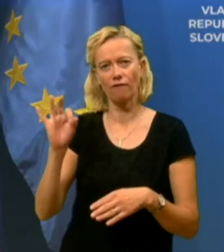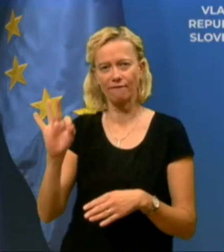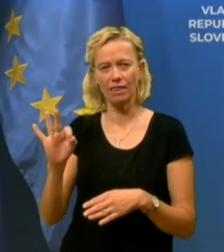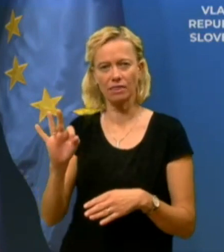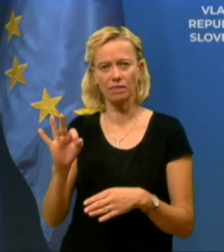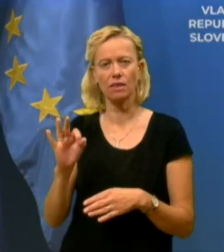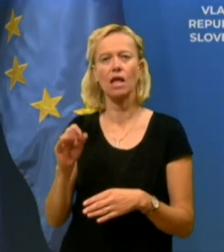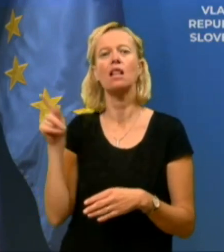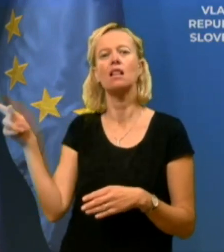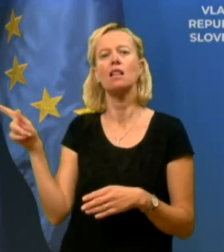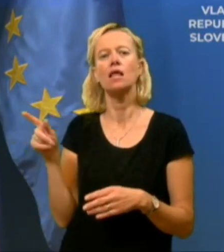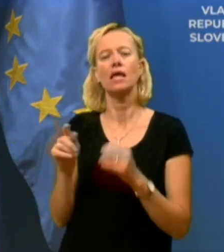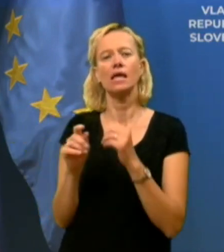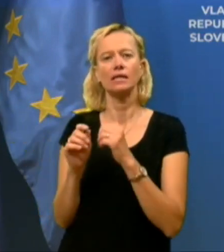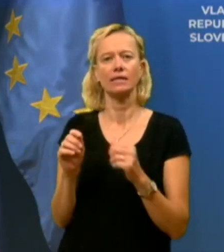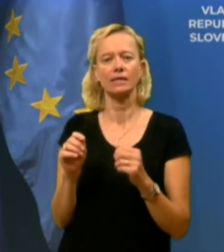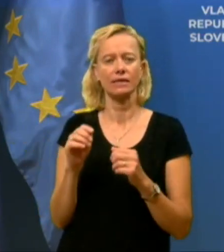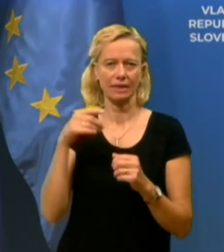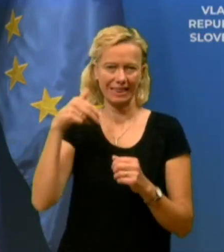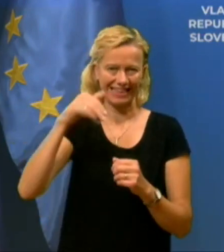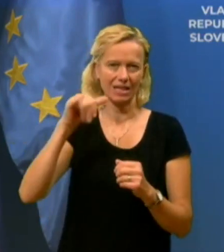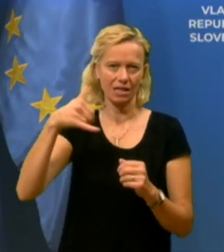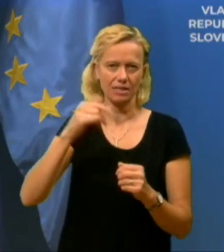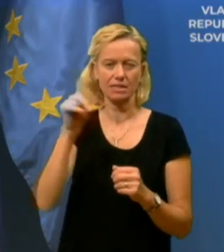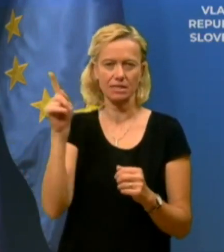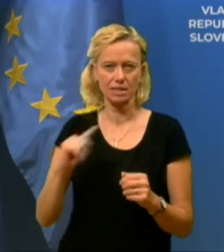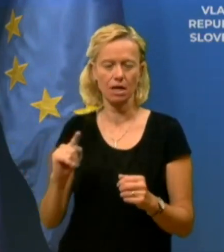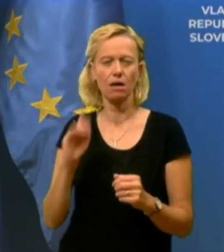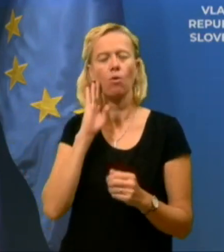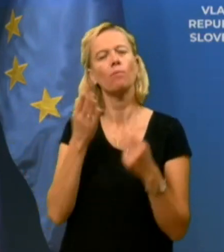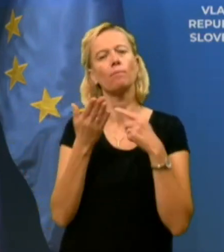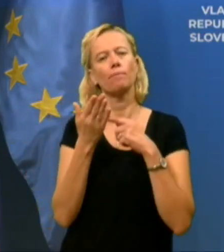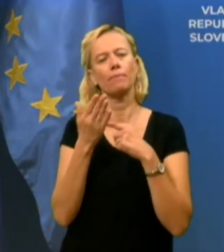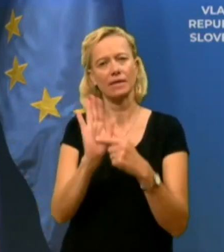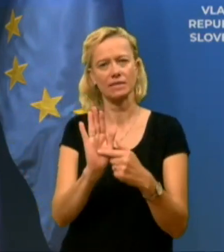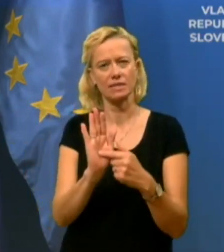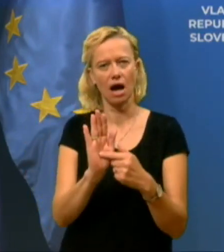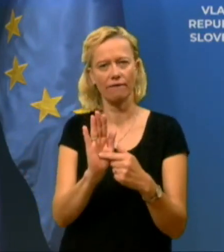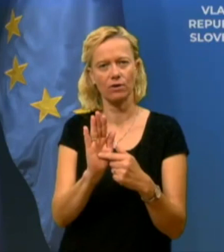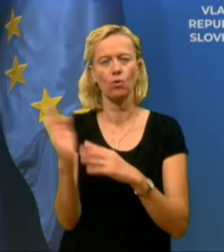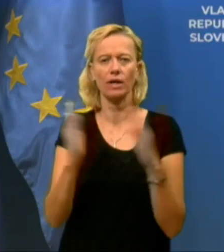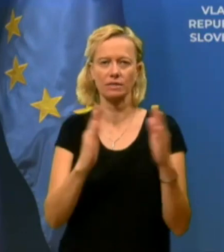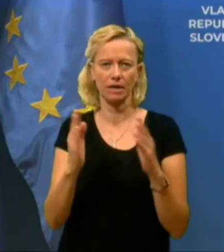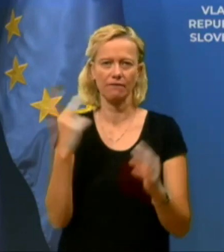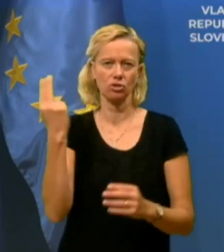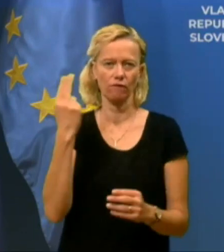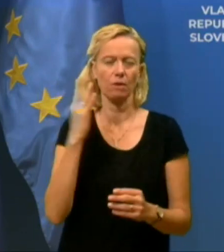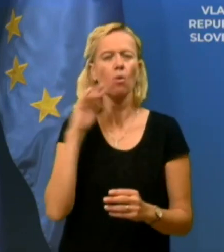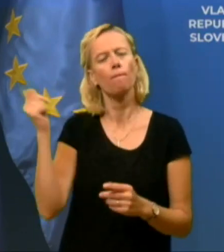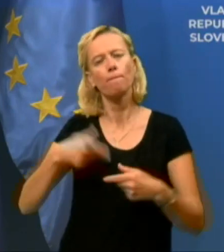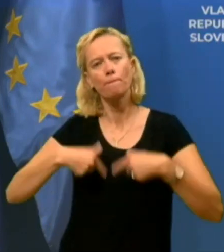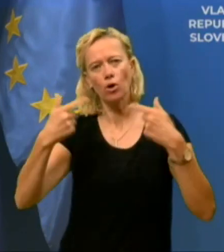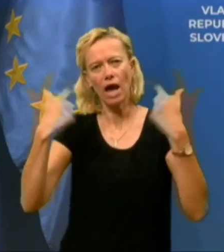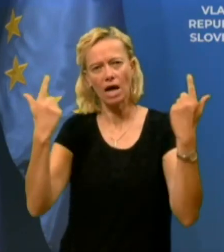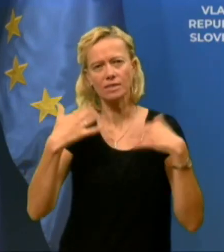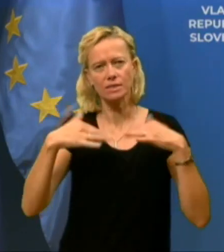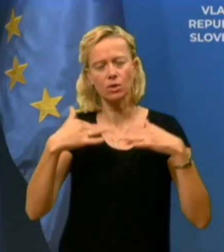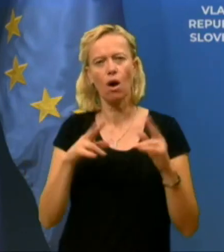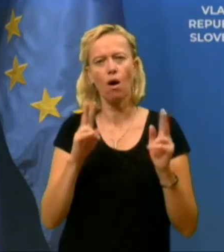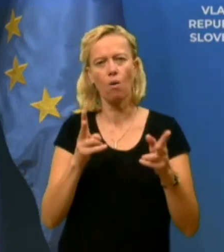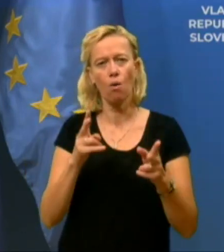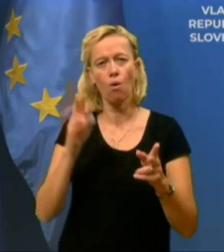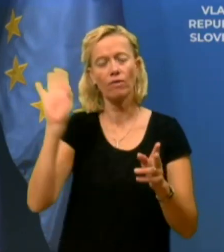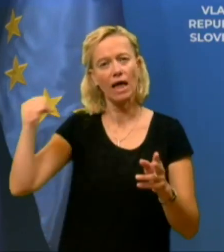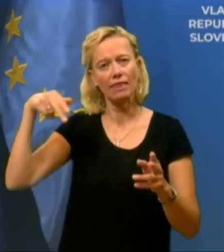Nacionalnega inštituta za javno zdravje, ki ne bo predstavil razmere v Sloveniji. Pojasnil nam bo tudi, kako se je NIS